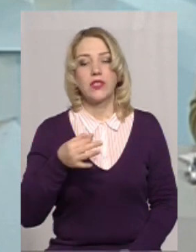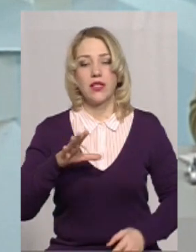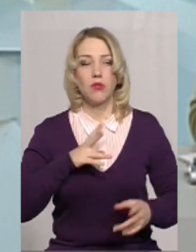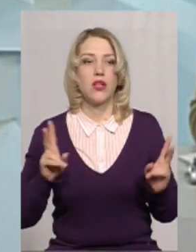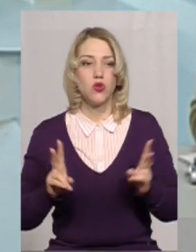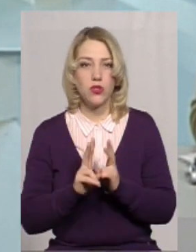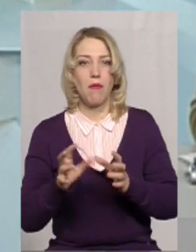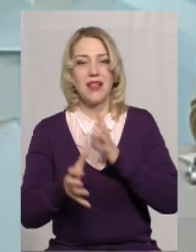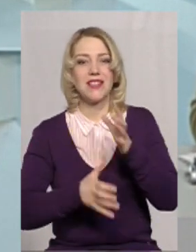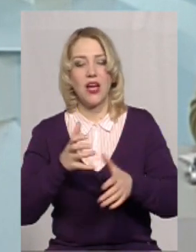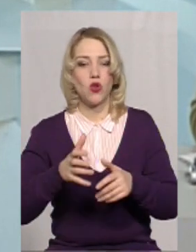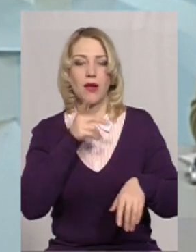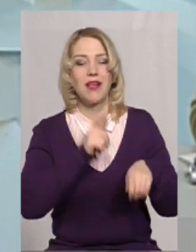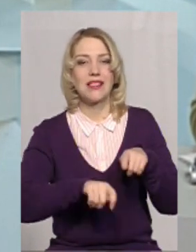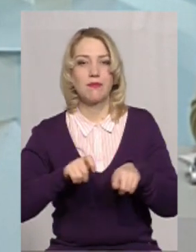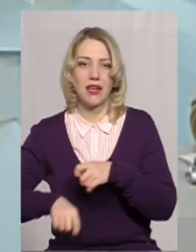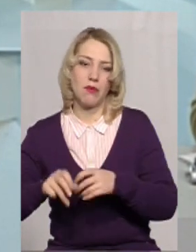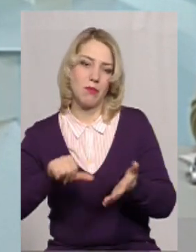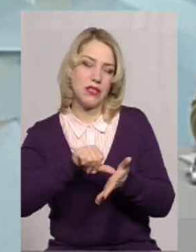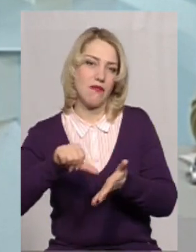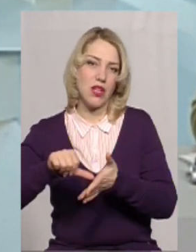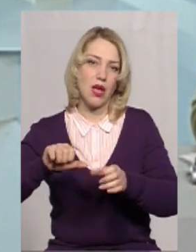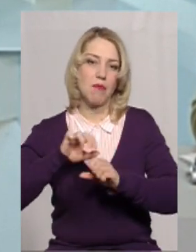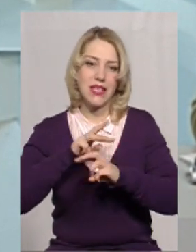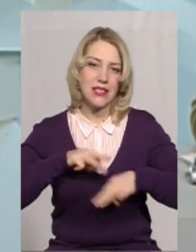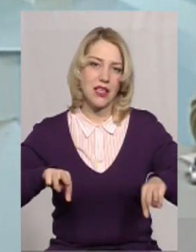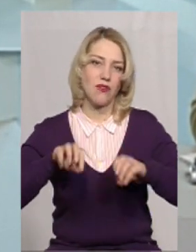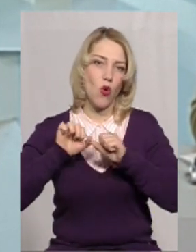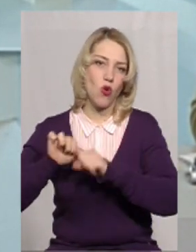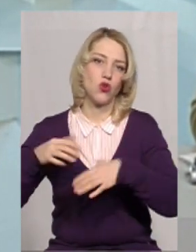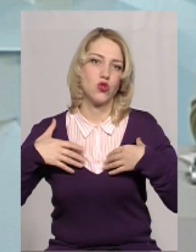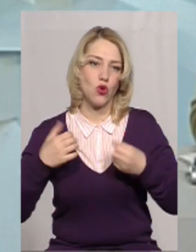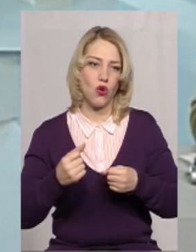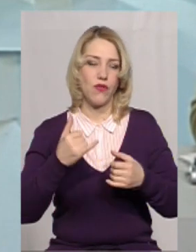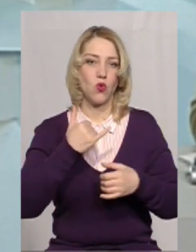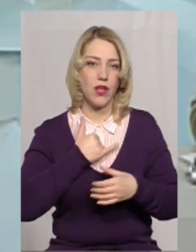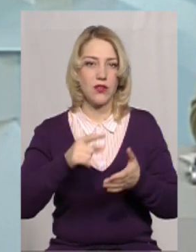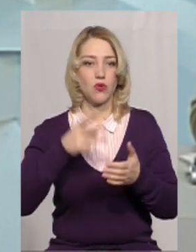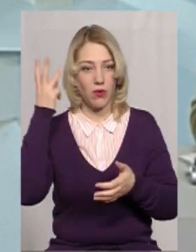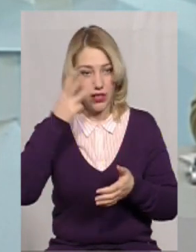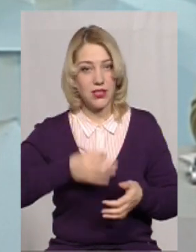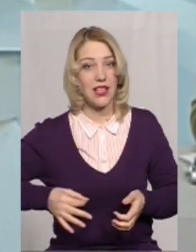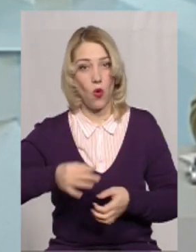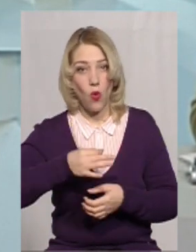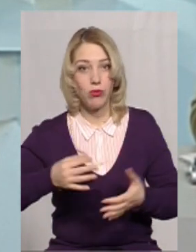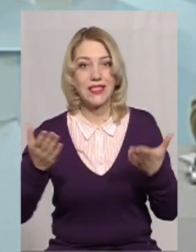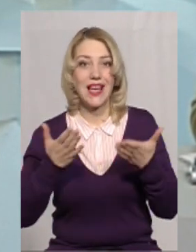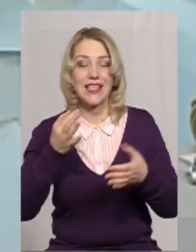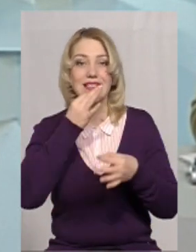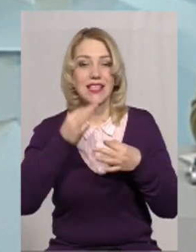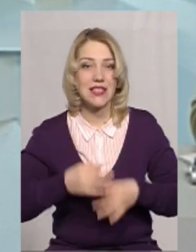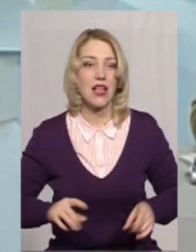міжнародними експертами та представниками Міністерства охорони здоров'я України у нас, у Мельницькій області, які